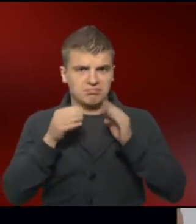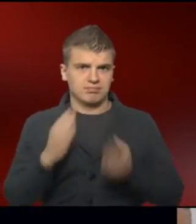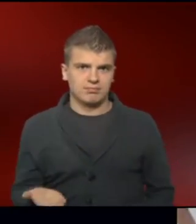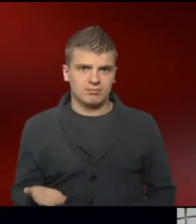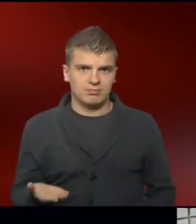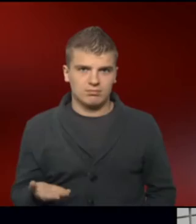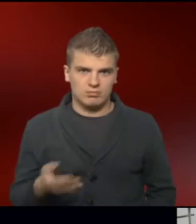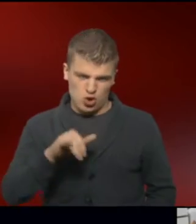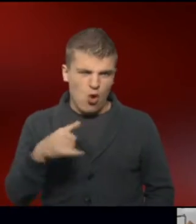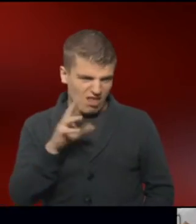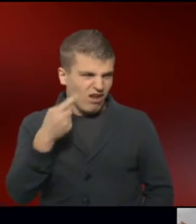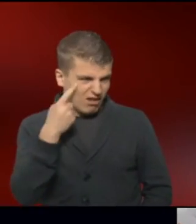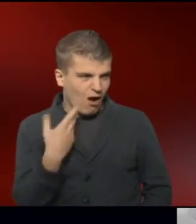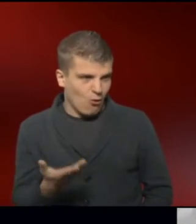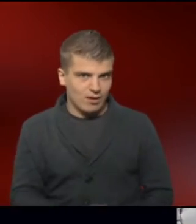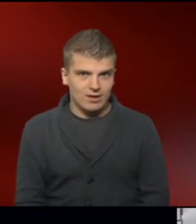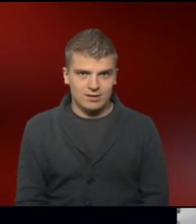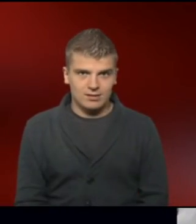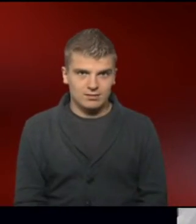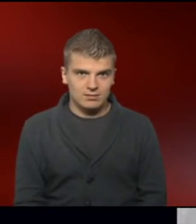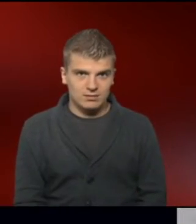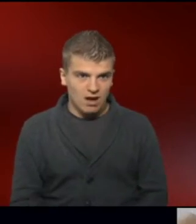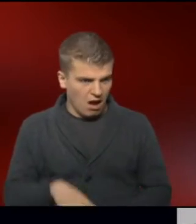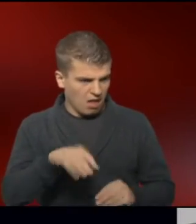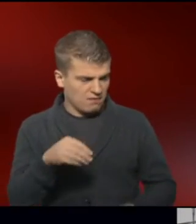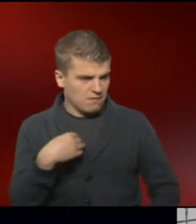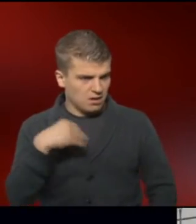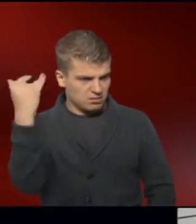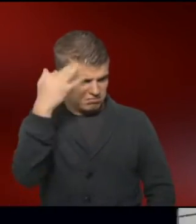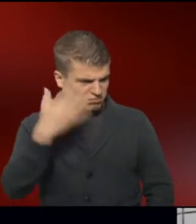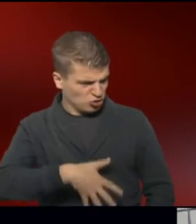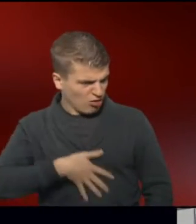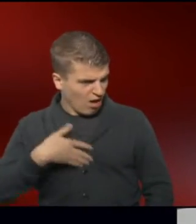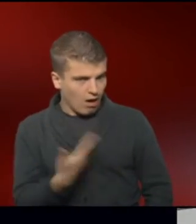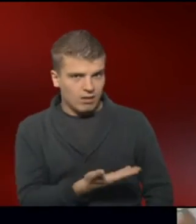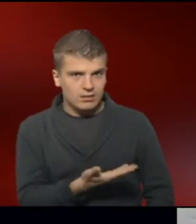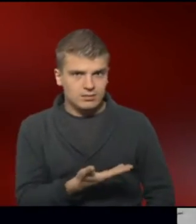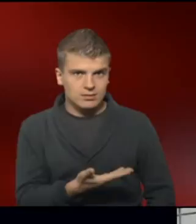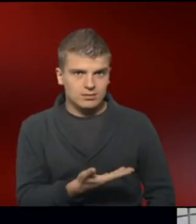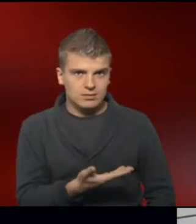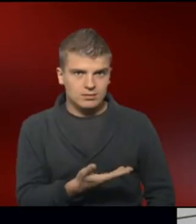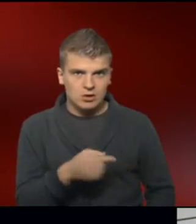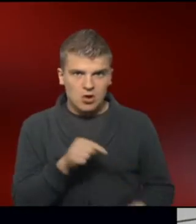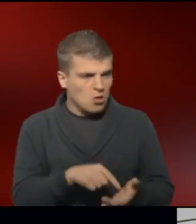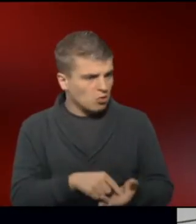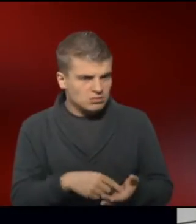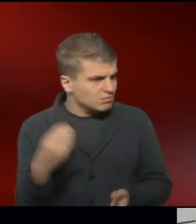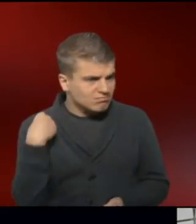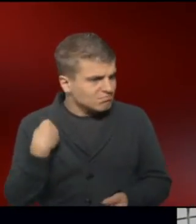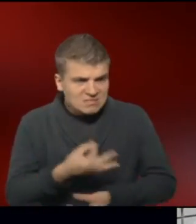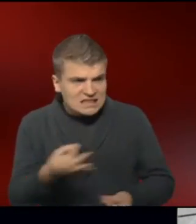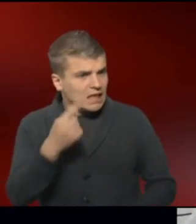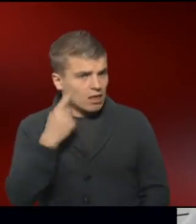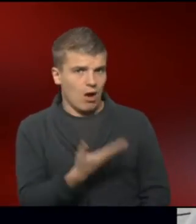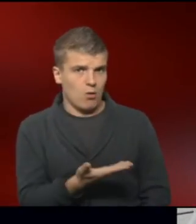Johanna war traurig. Und erst haben wir gedacht, ihr wäre schlecht, weil sie uns nicht gesagt hat, dass sie